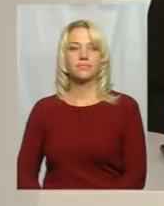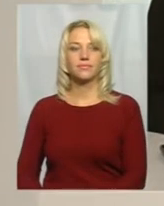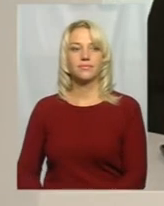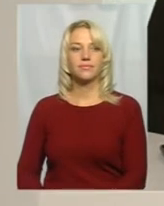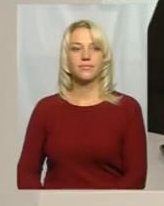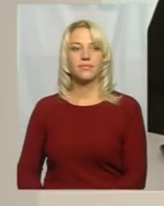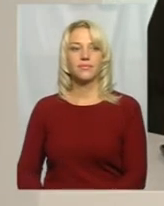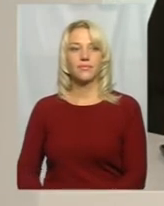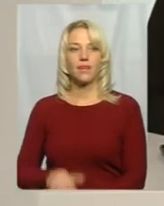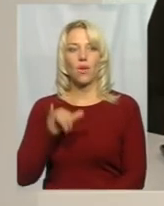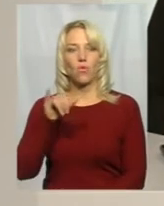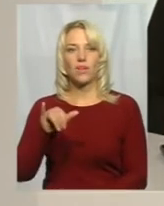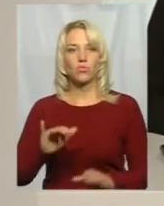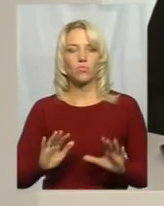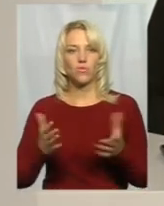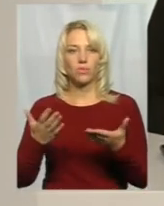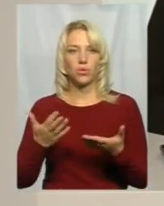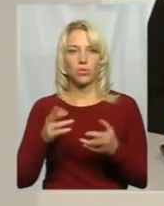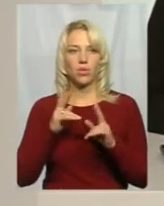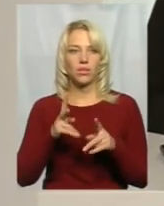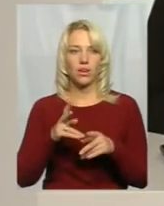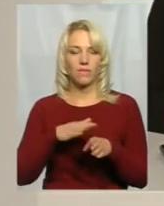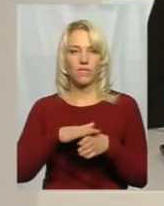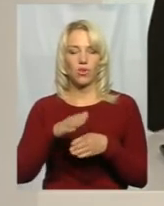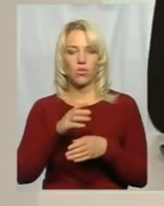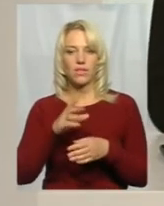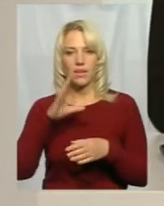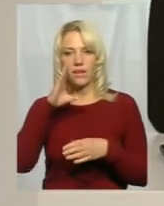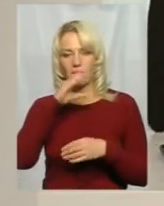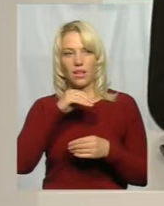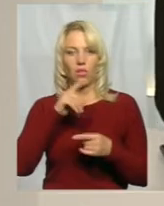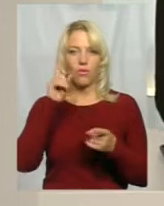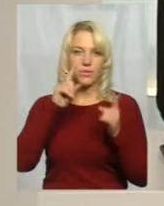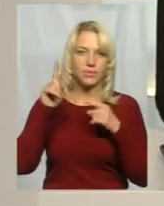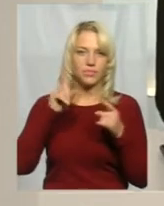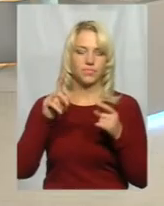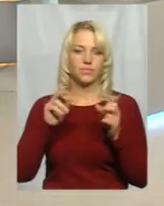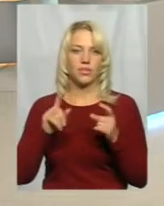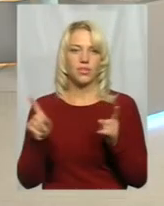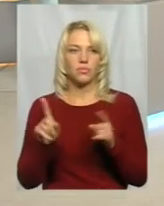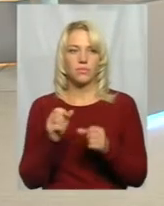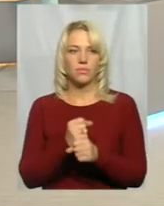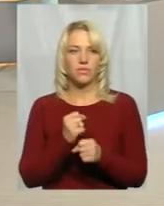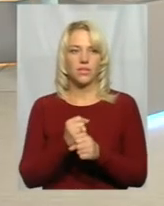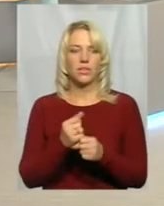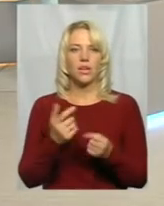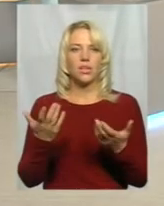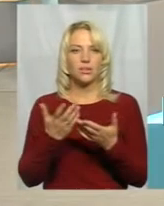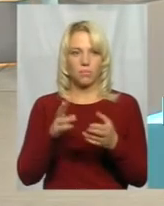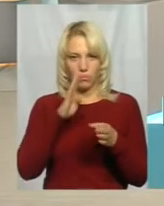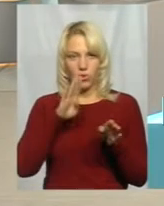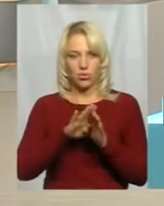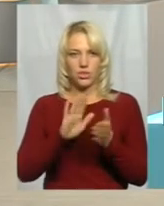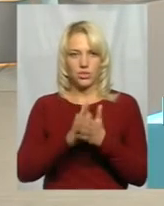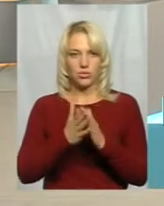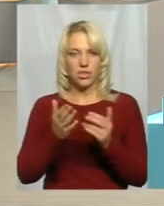Пані Ірина, а у вашому випадку, як виконавцям довелось креативити чи нестандартно працювати, бо ж ситуація в чомусь подібна, ви